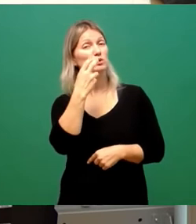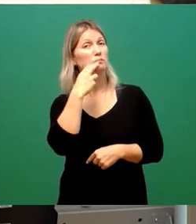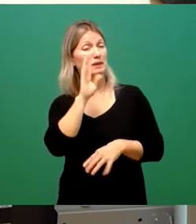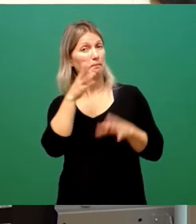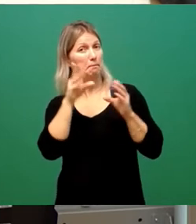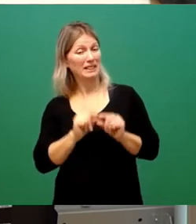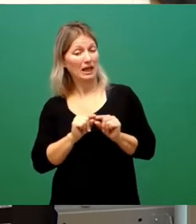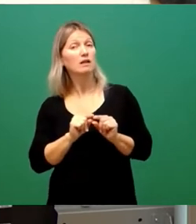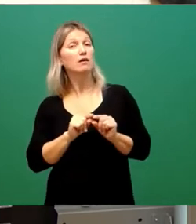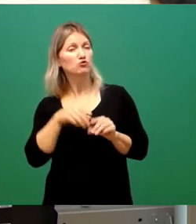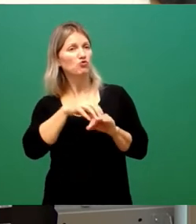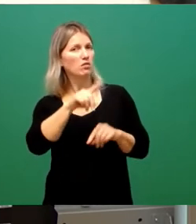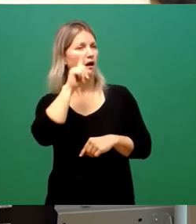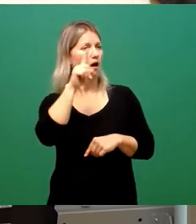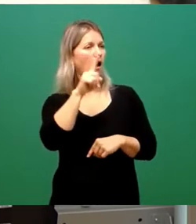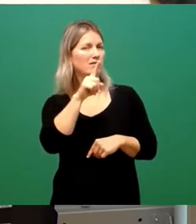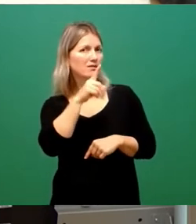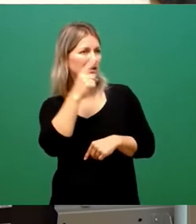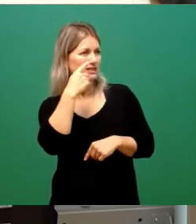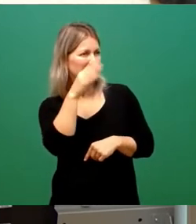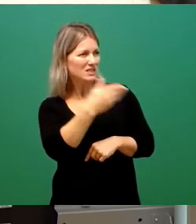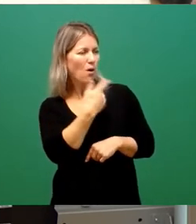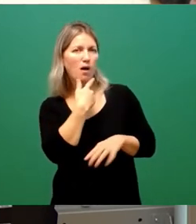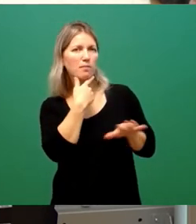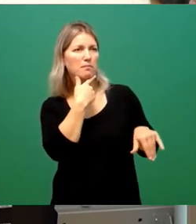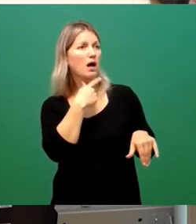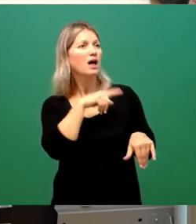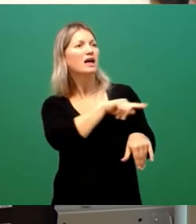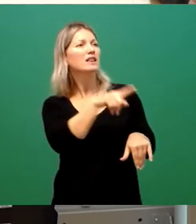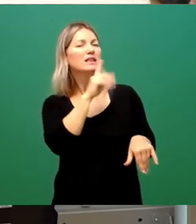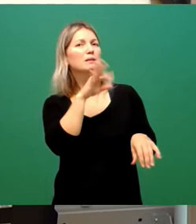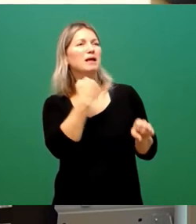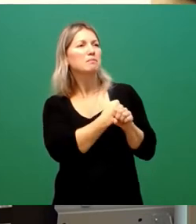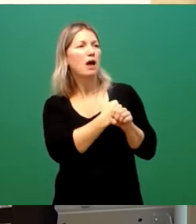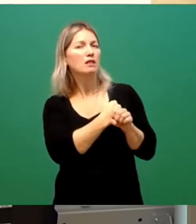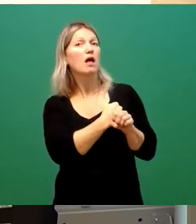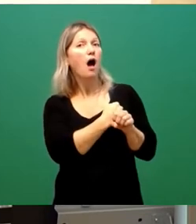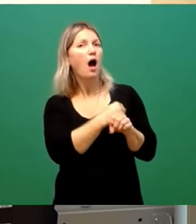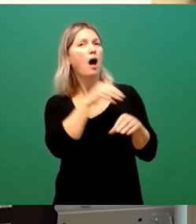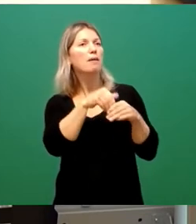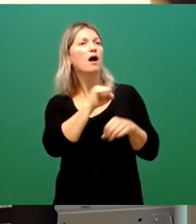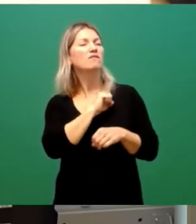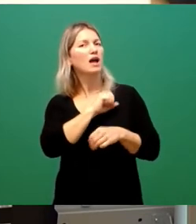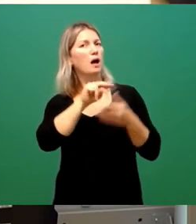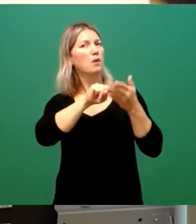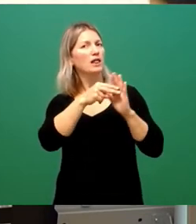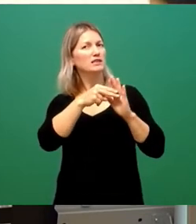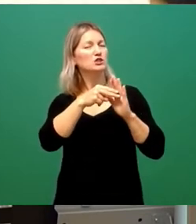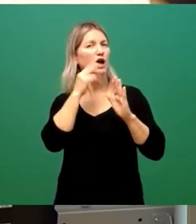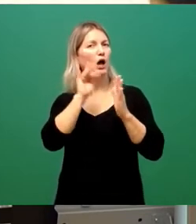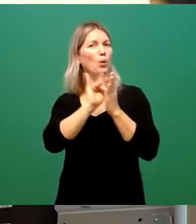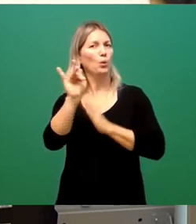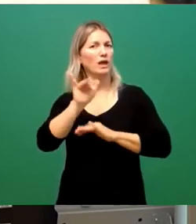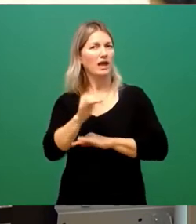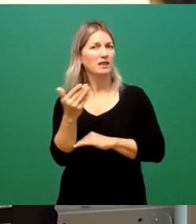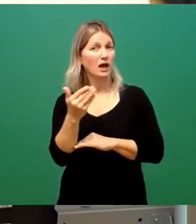hebeln, den Rest dieses Stadtrates, die er aber gar nicht beteiligt, auch aus Gründen der politischen Hygiene, weil das kann er dann auch nicht an sich ranlassen. Aber das geht in Thüringen